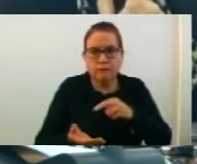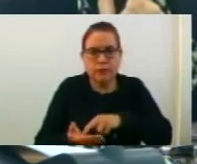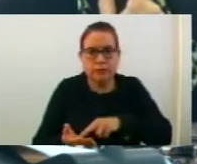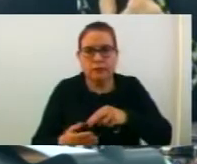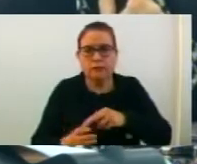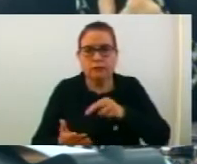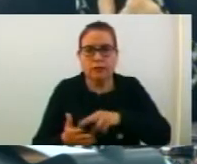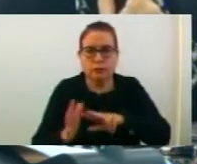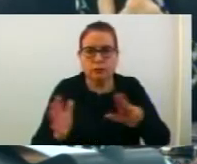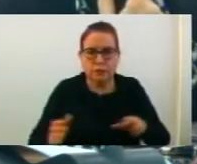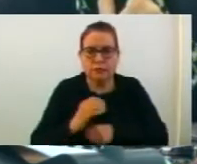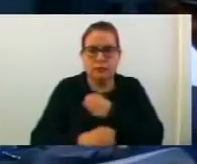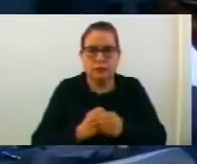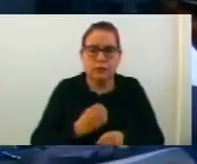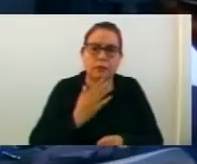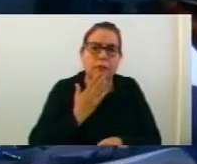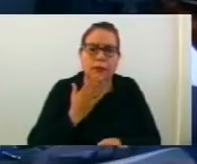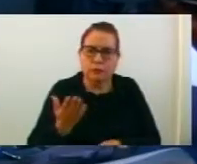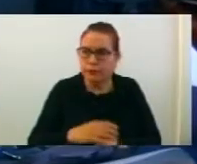година. Благодарам.